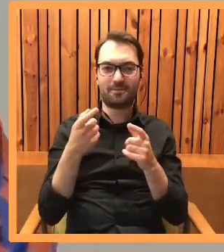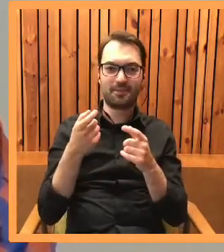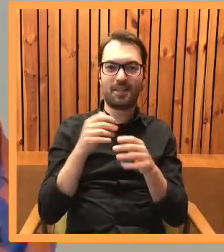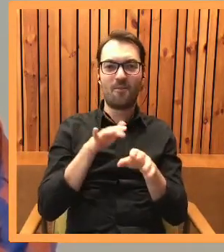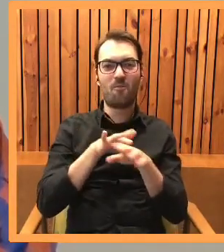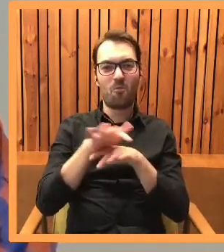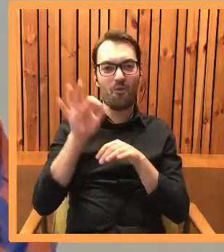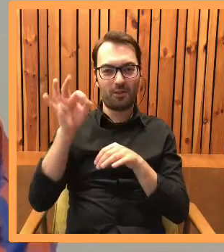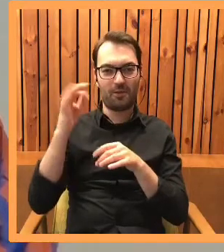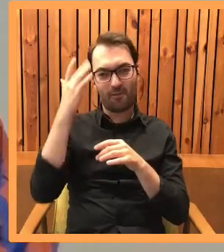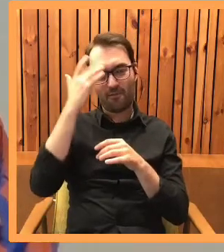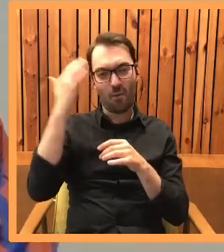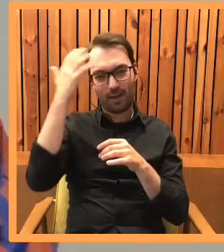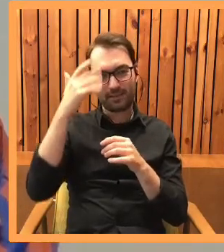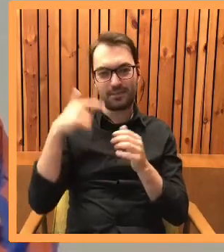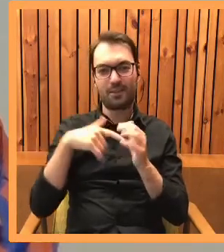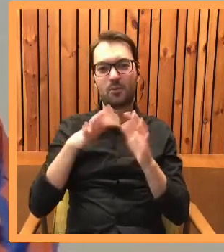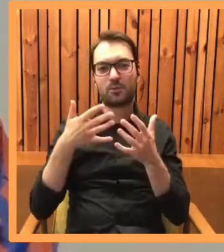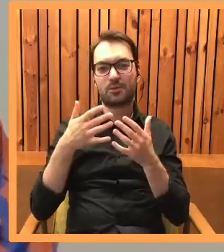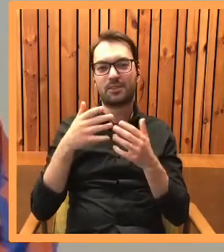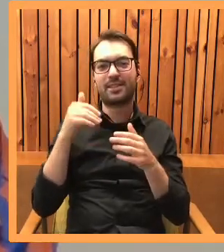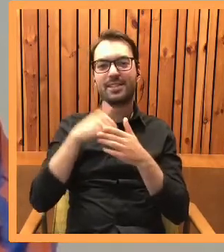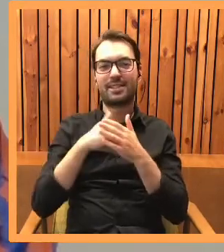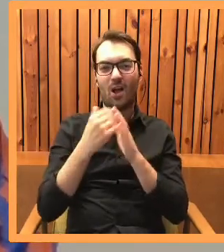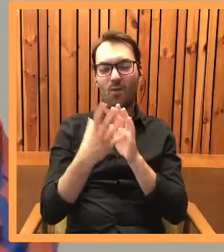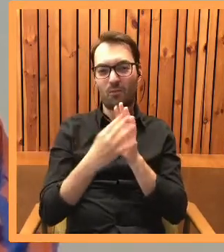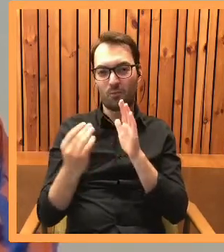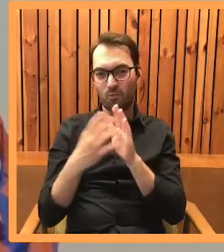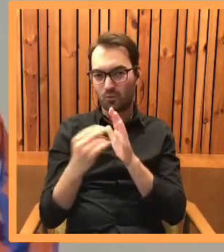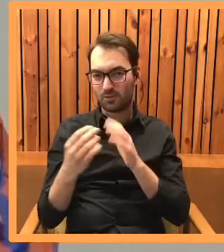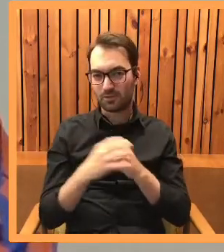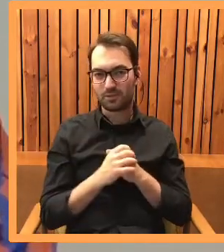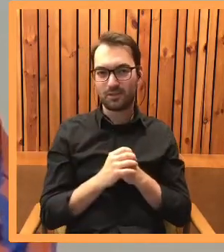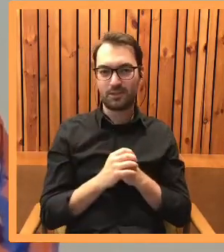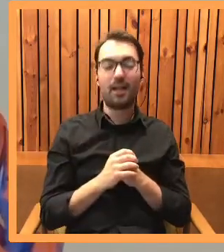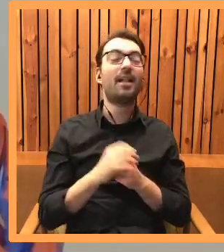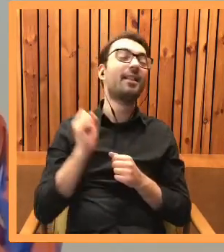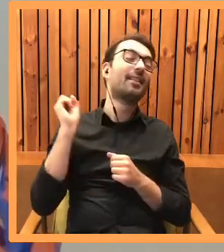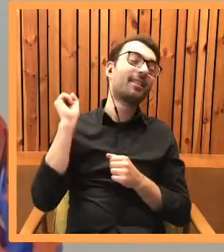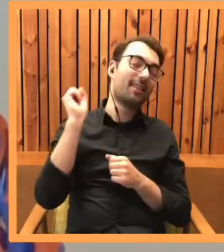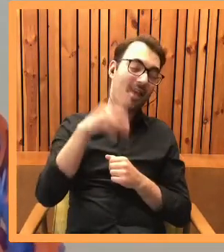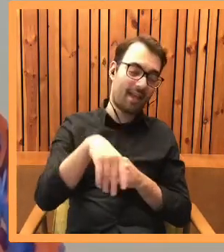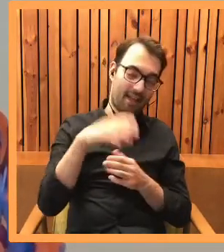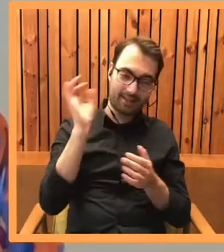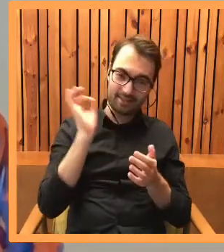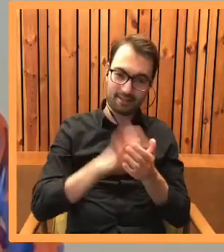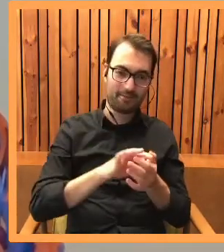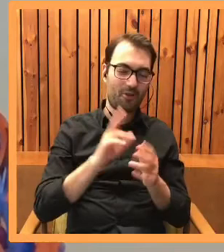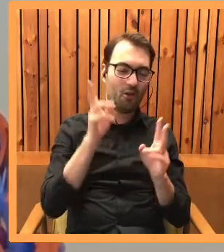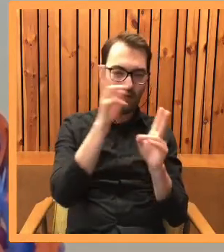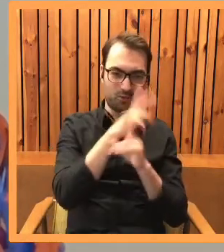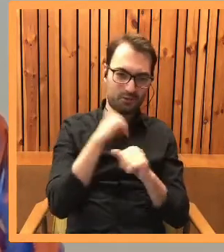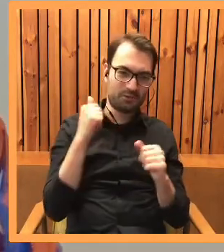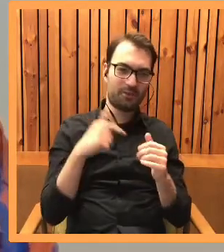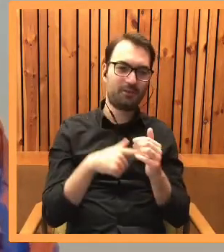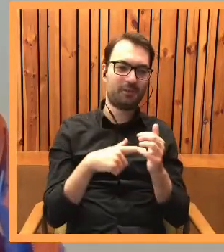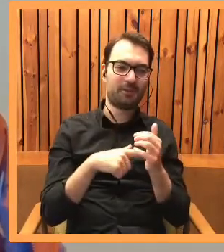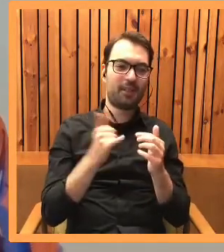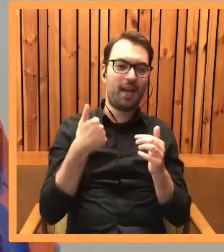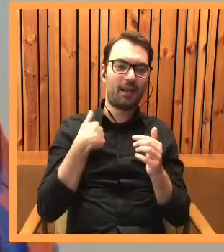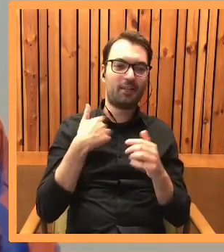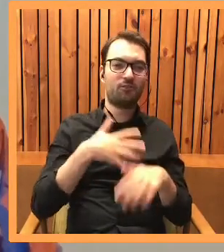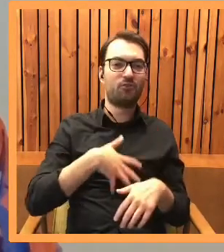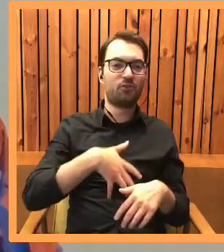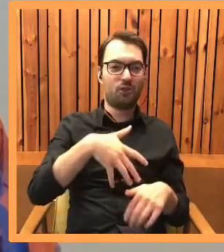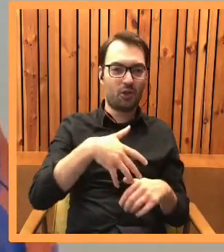karmiła Twoją opowieść? Myślę o podpatrywanie pewnych zachowań ludzkich. Oj, tak, zdecydowanie. Podczas, jak jeszcze byłam